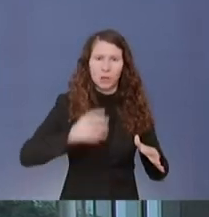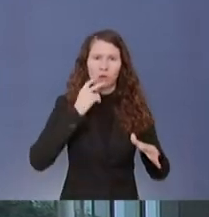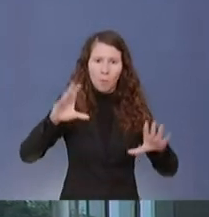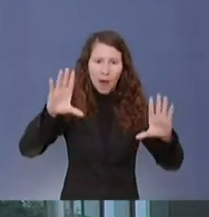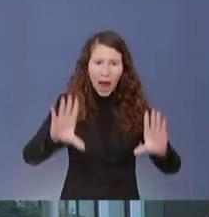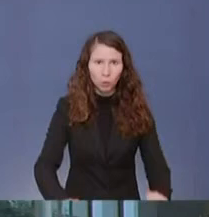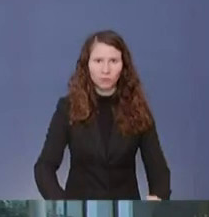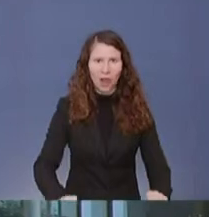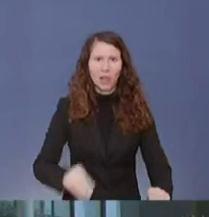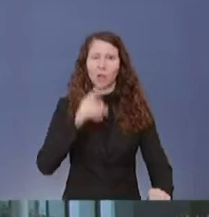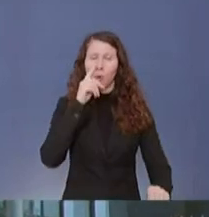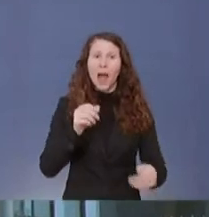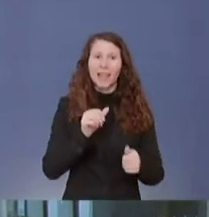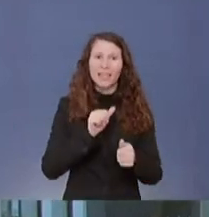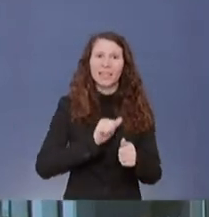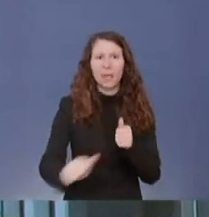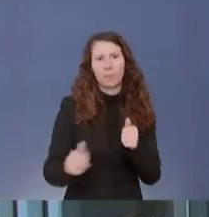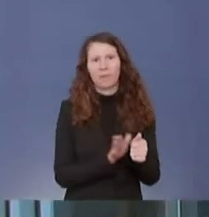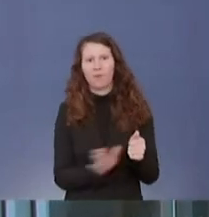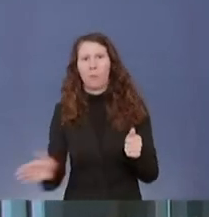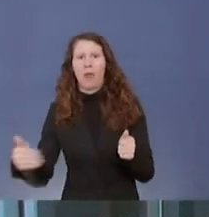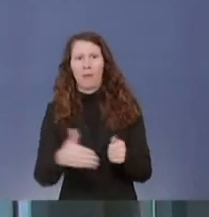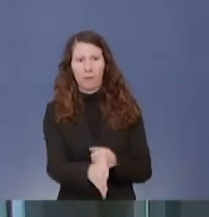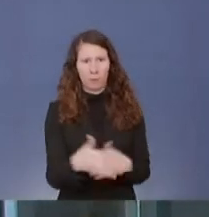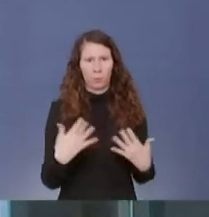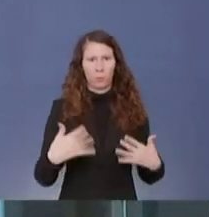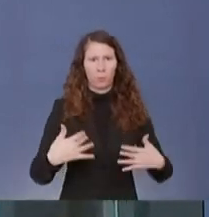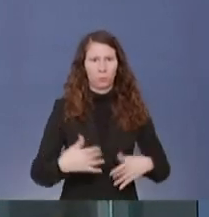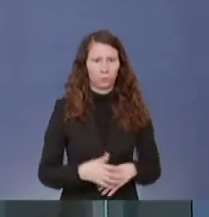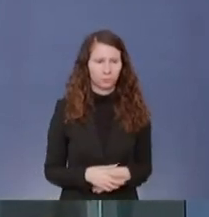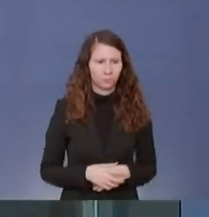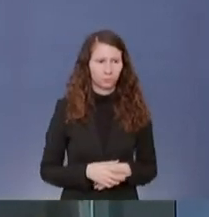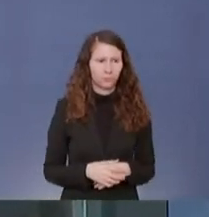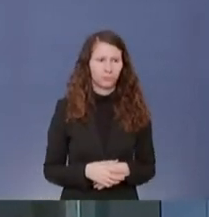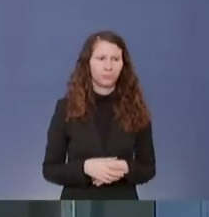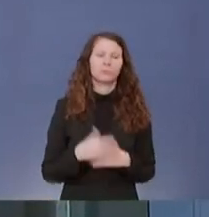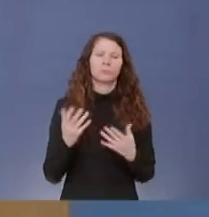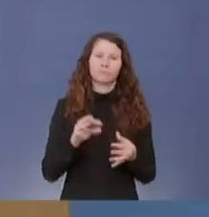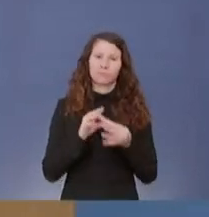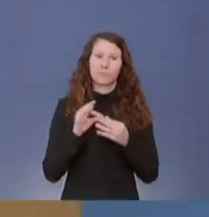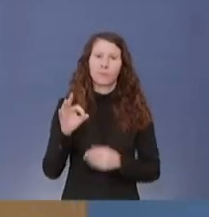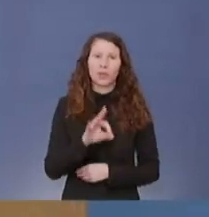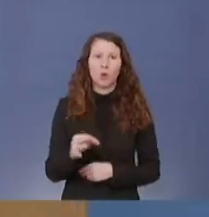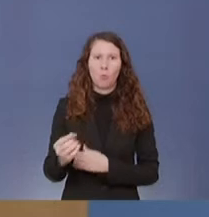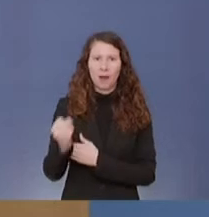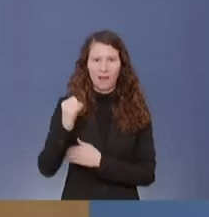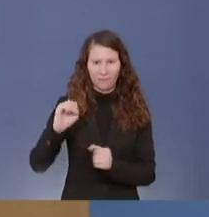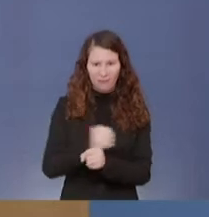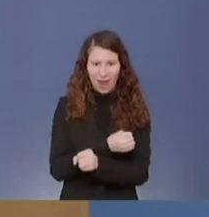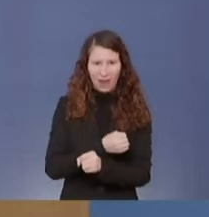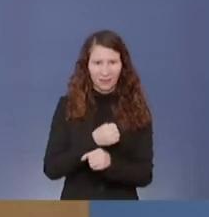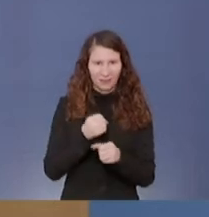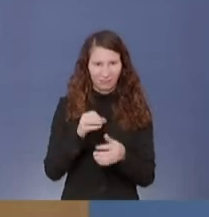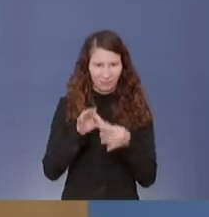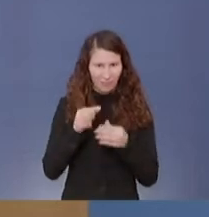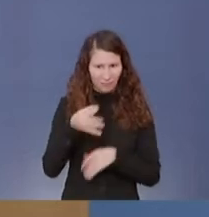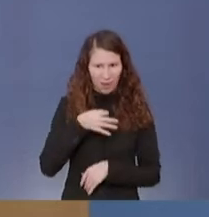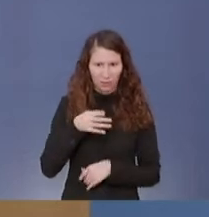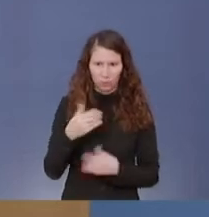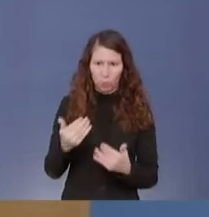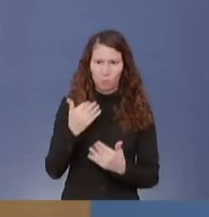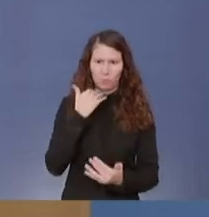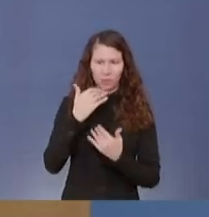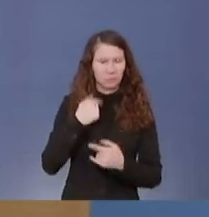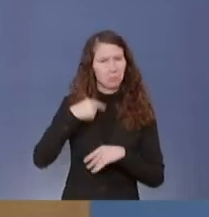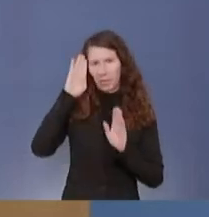geht an das WMWE. Also den ersten Teil der Frage zu den Atomkraftwerken. Solche Berichte sind mir nicht bekannt. Deshalb kann